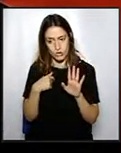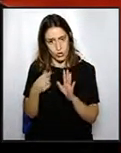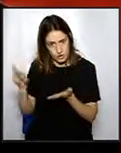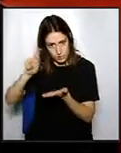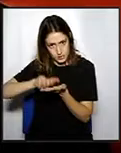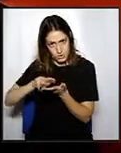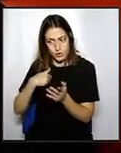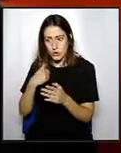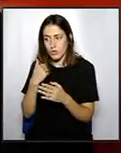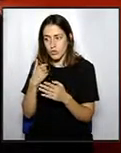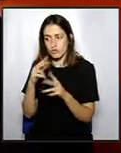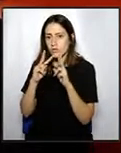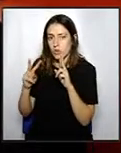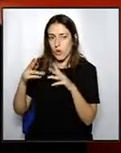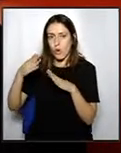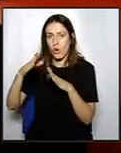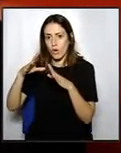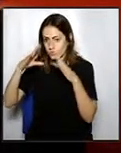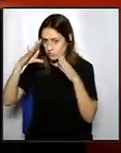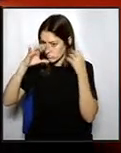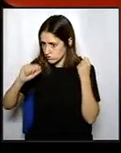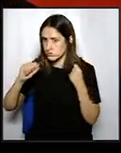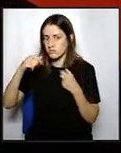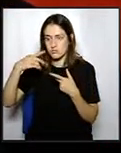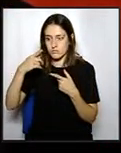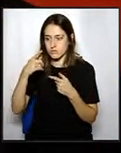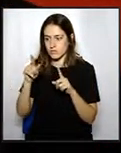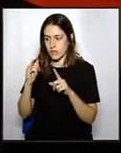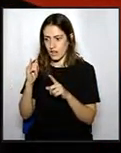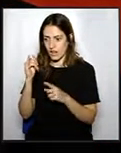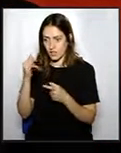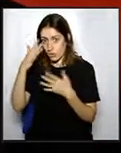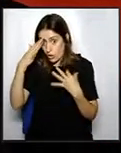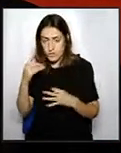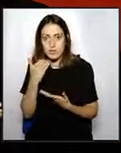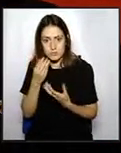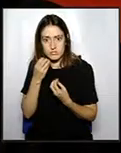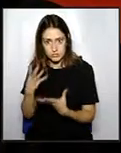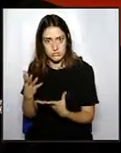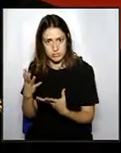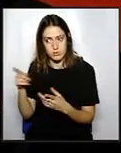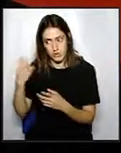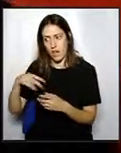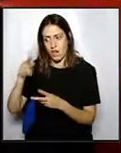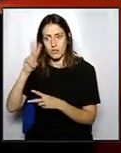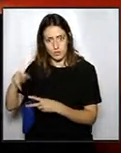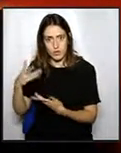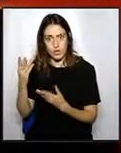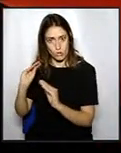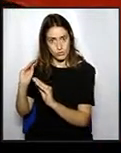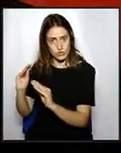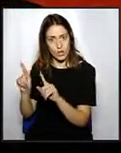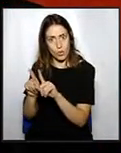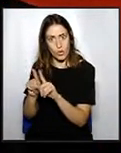seva innocència i la seva unabilitat, però el que està clar i així ho hem de reconèixer i vostè també ho ha reconegut, que això l